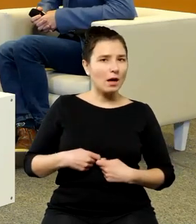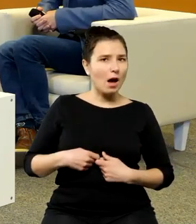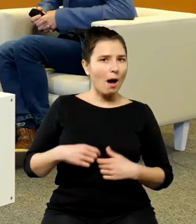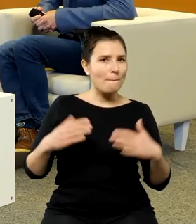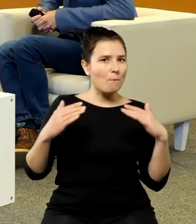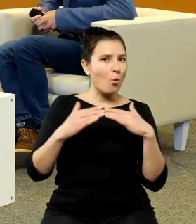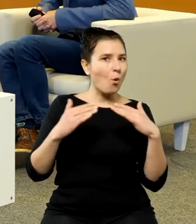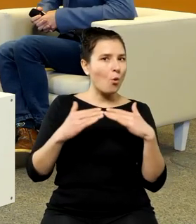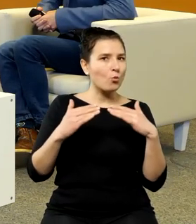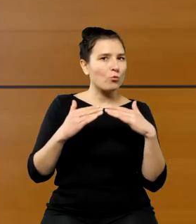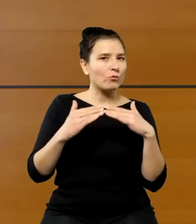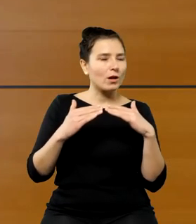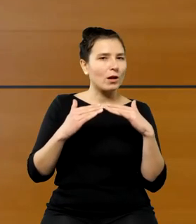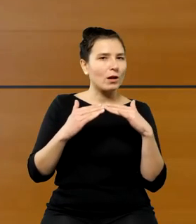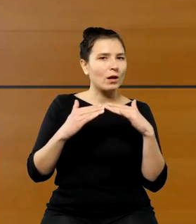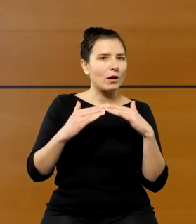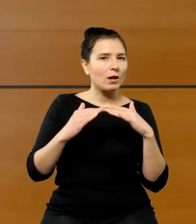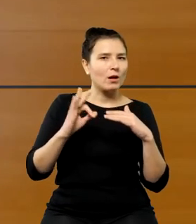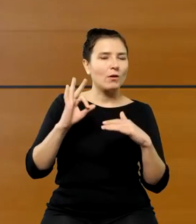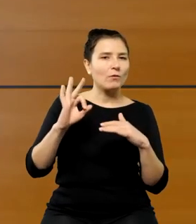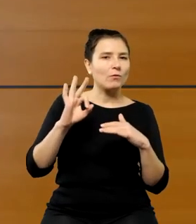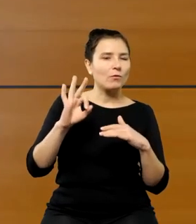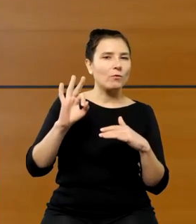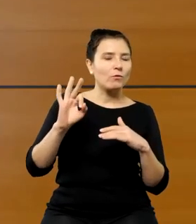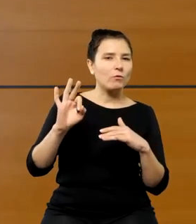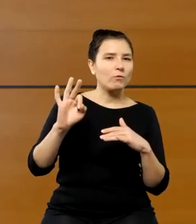do pewnego sakralnego